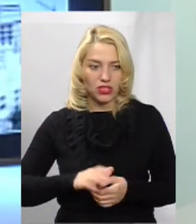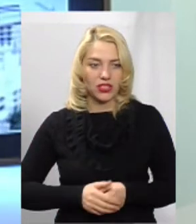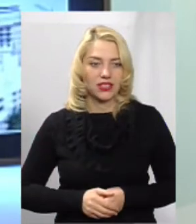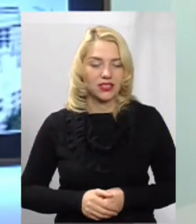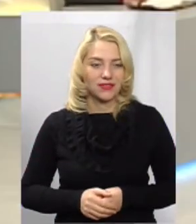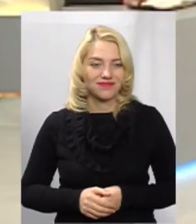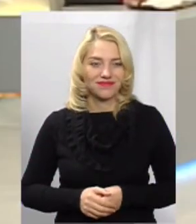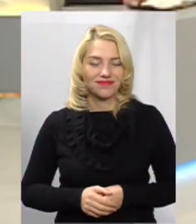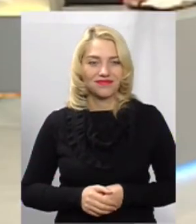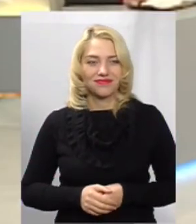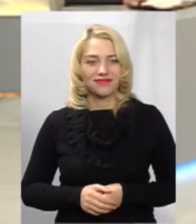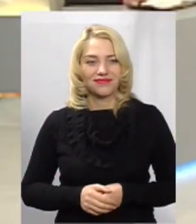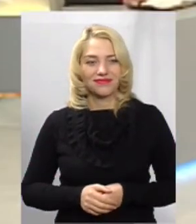могі.